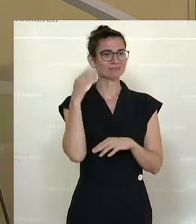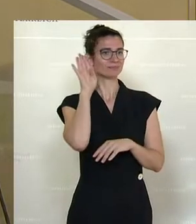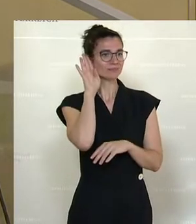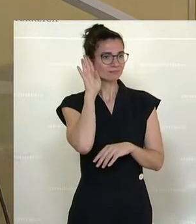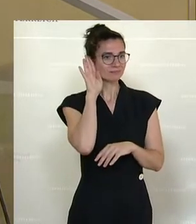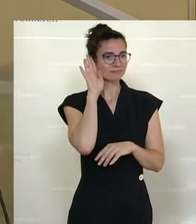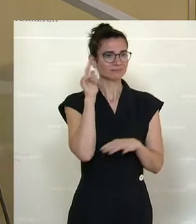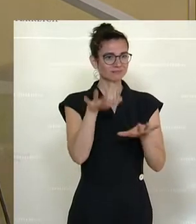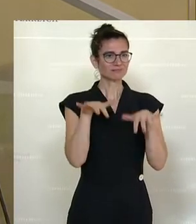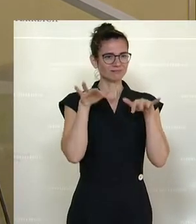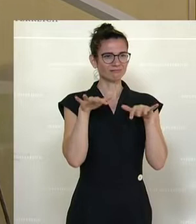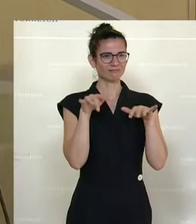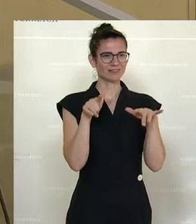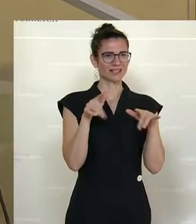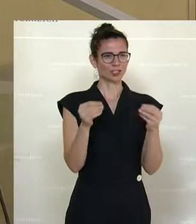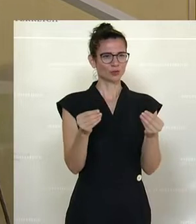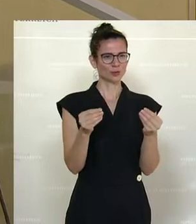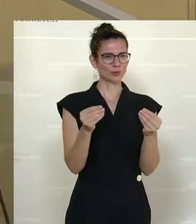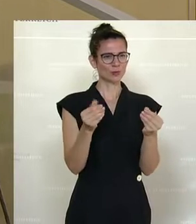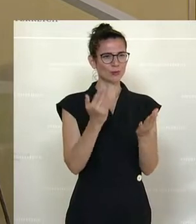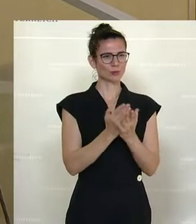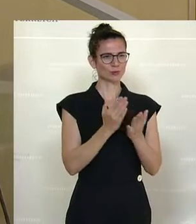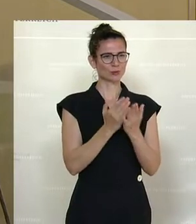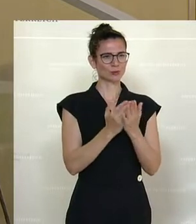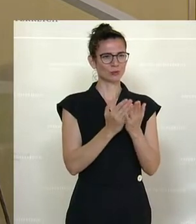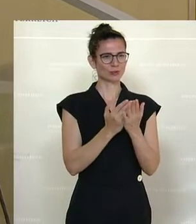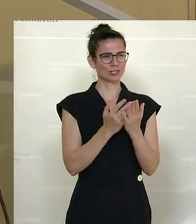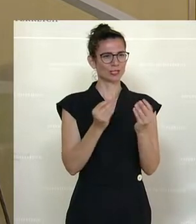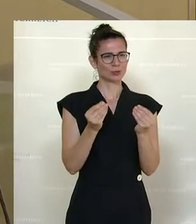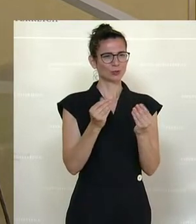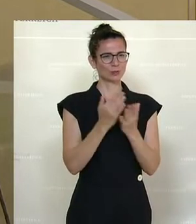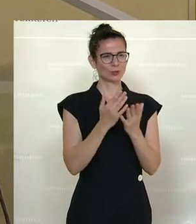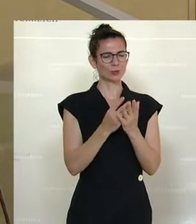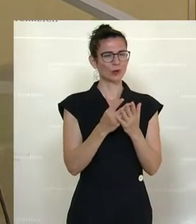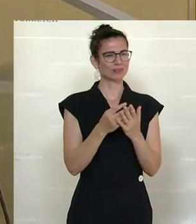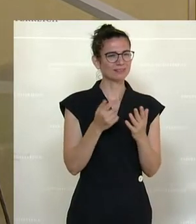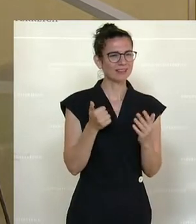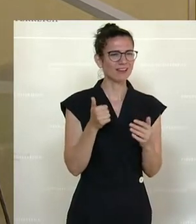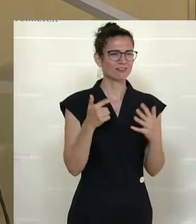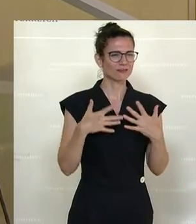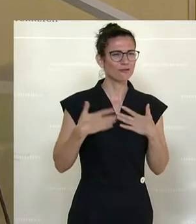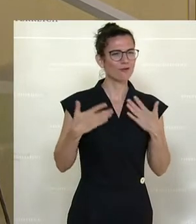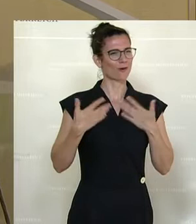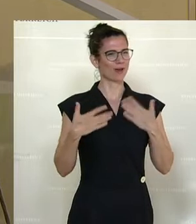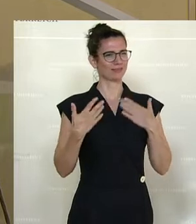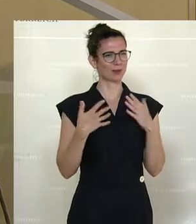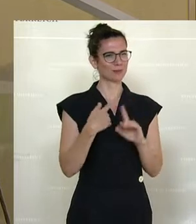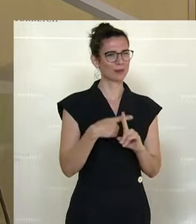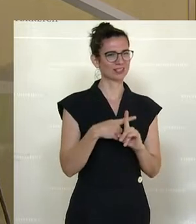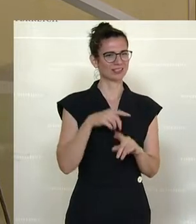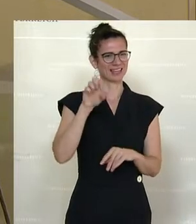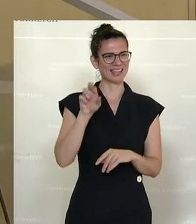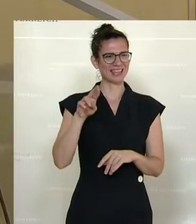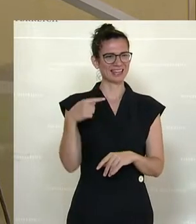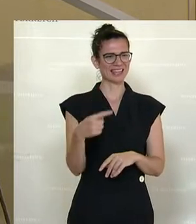in diesem Raum bin, dann spüre ich schon ein bisschen etwas von dieser Freude. Weil das ERG, das ist